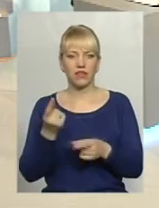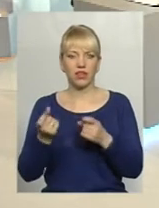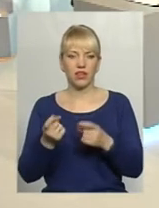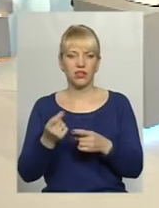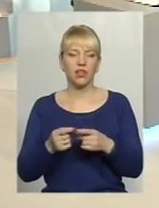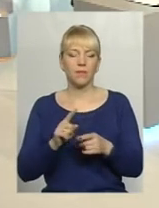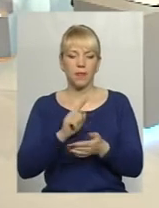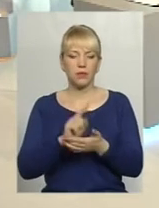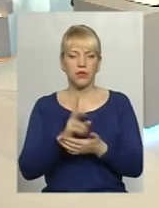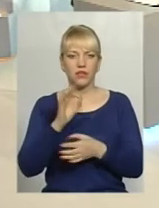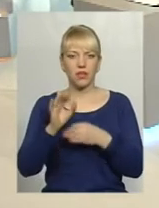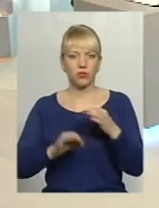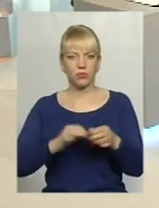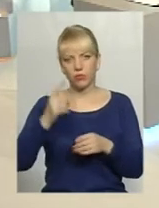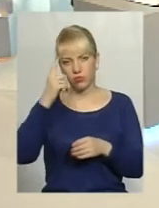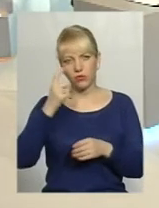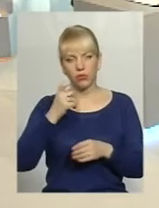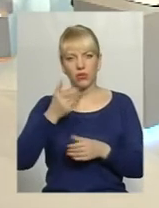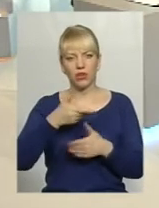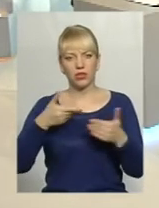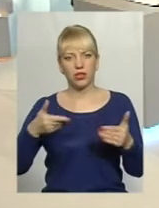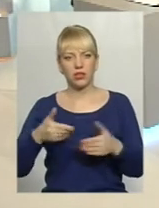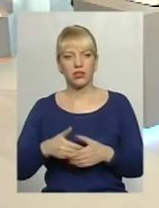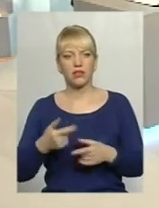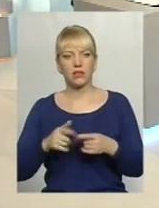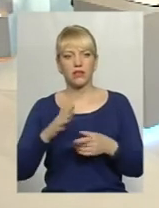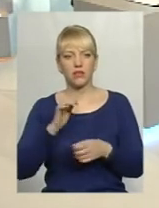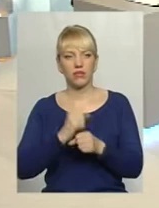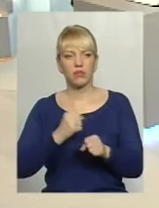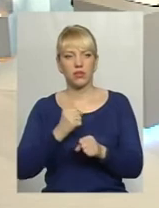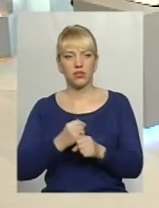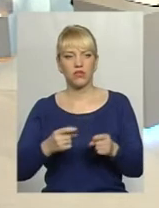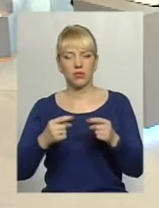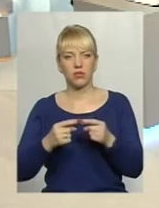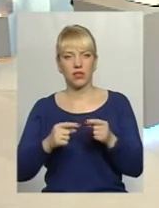за добу у нас це в Хмельницькому дуже відпрацьований, чіткий механізм.